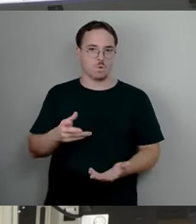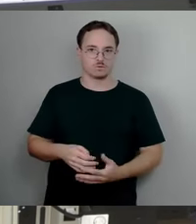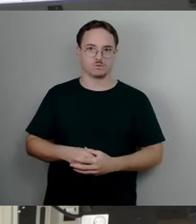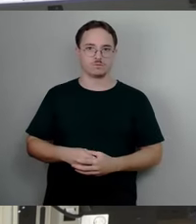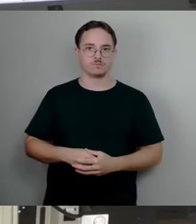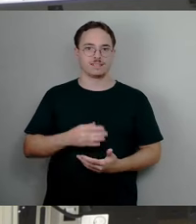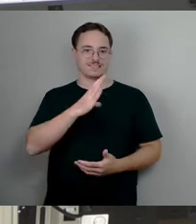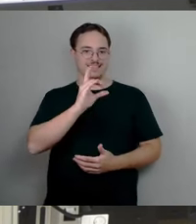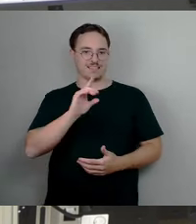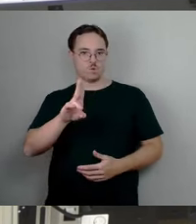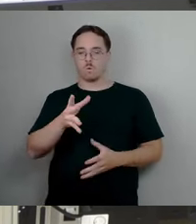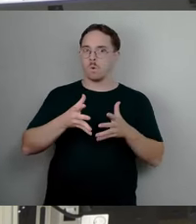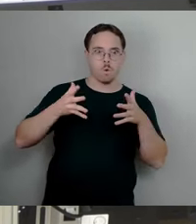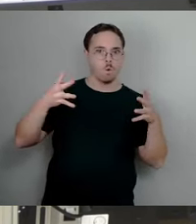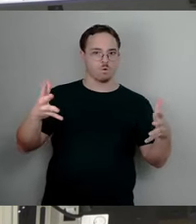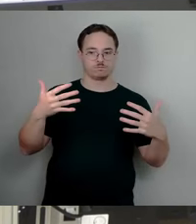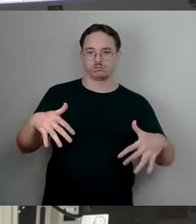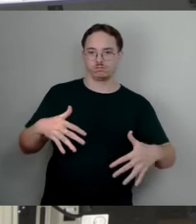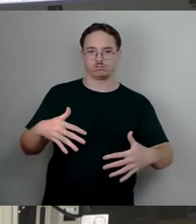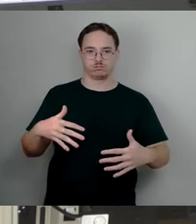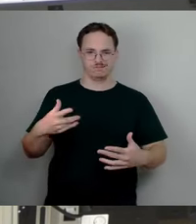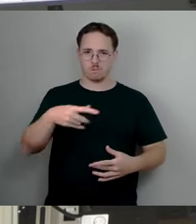Probleme hat, das entsprechend zu zahlen.